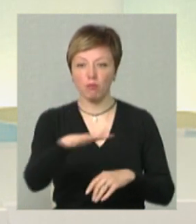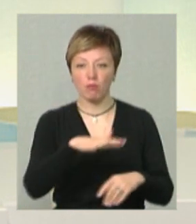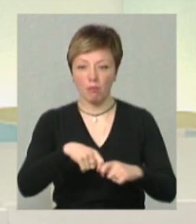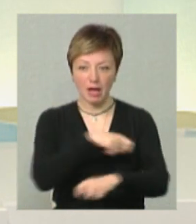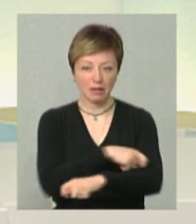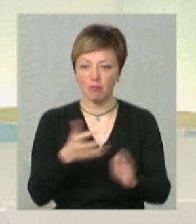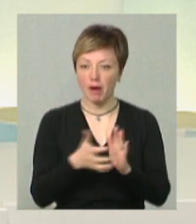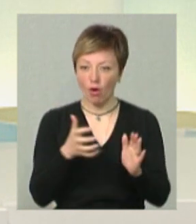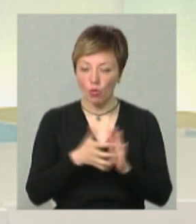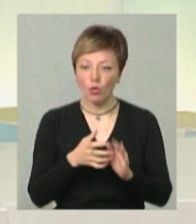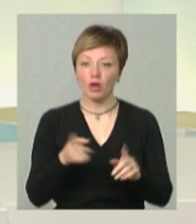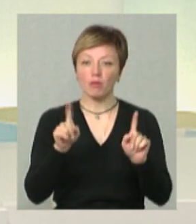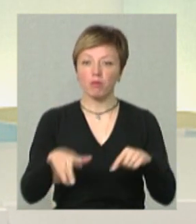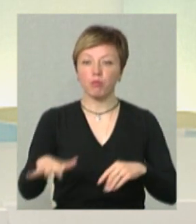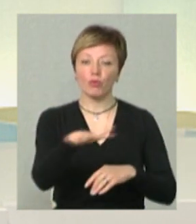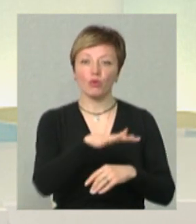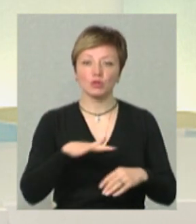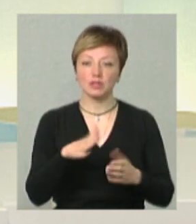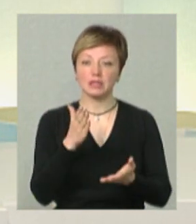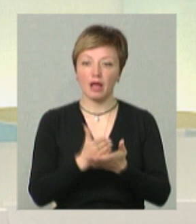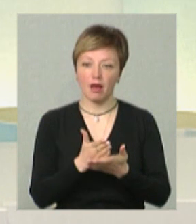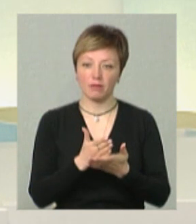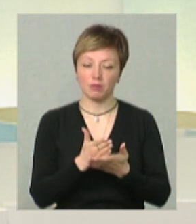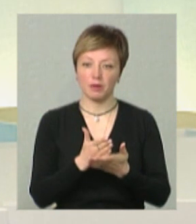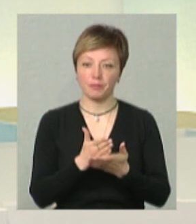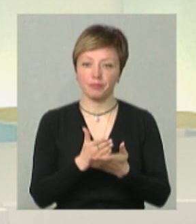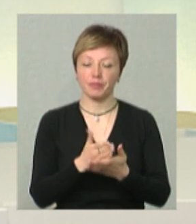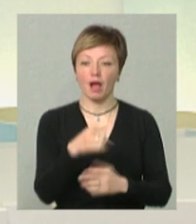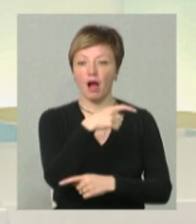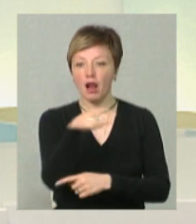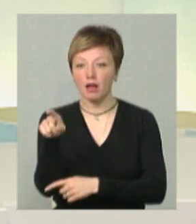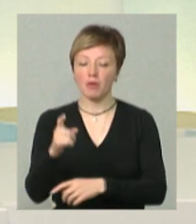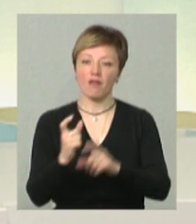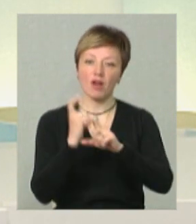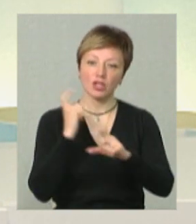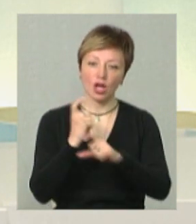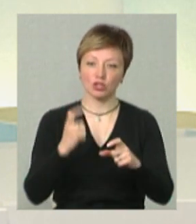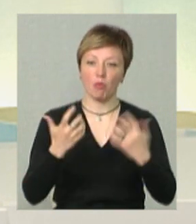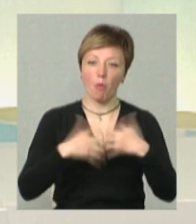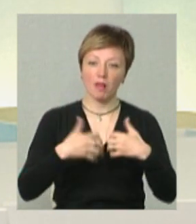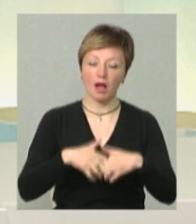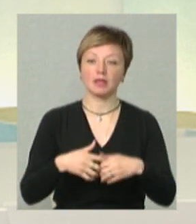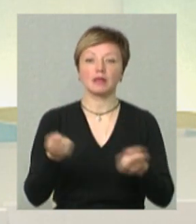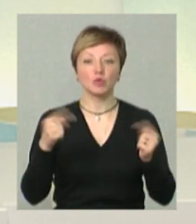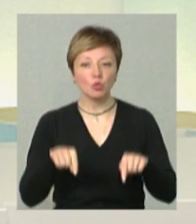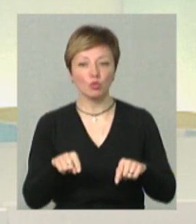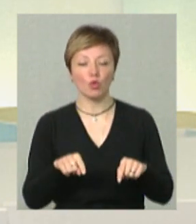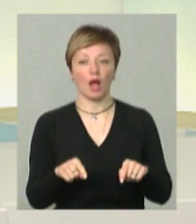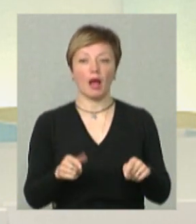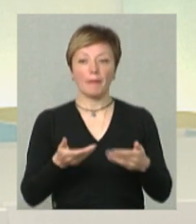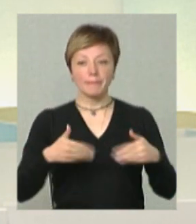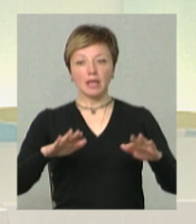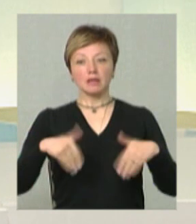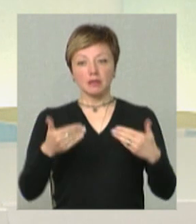бракує. Бракує площ вже з наявними кран-балками, вантажним обладнанням. Тому ми